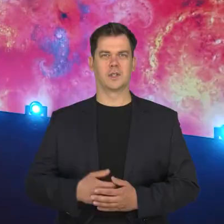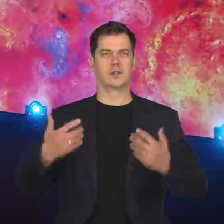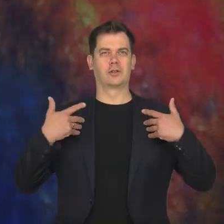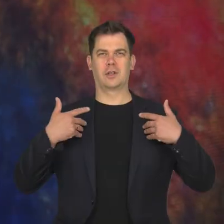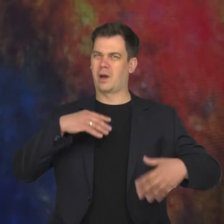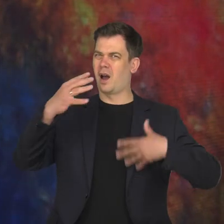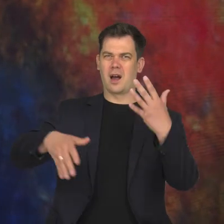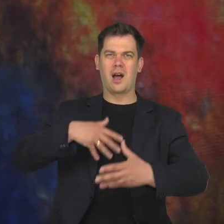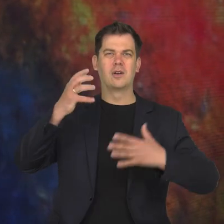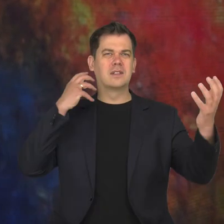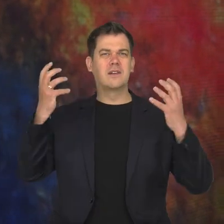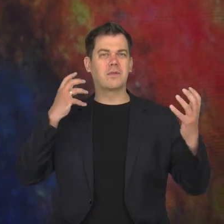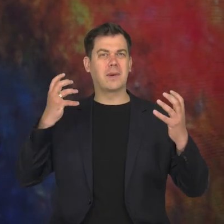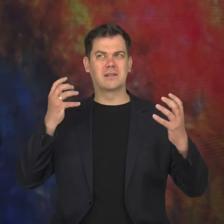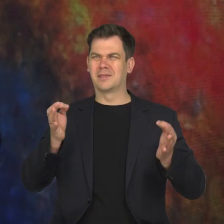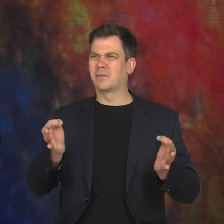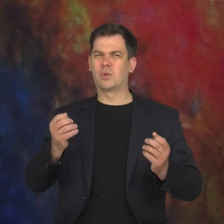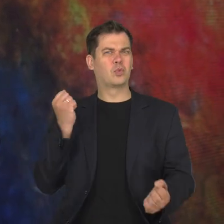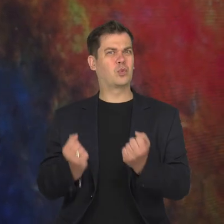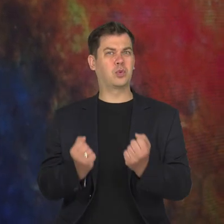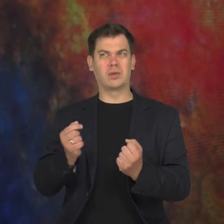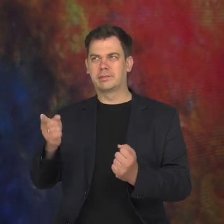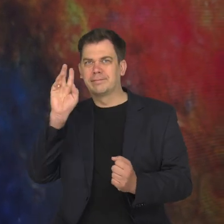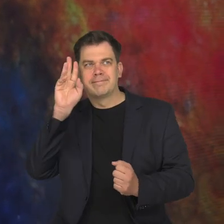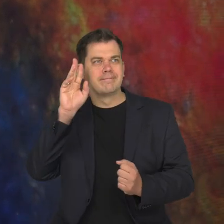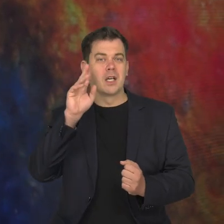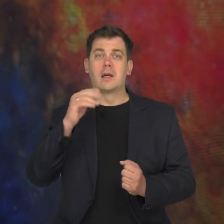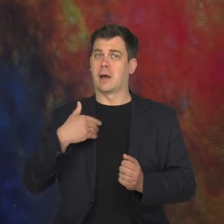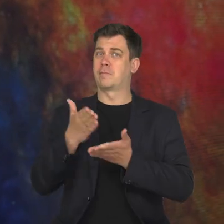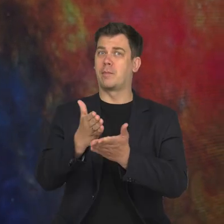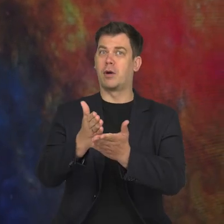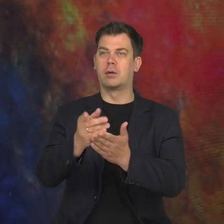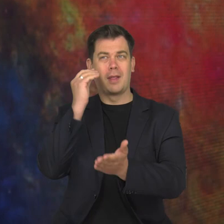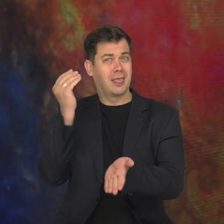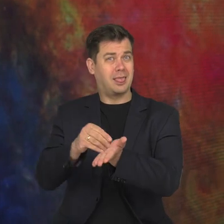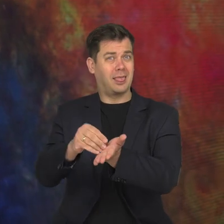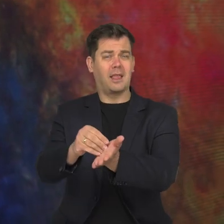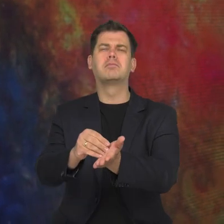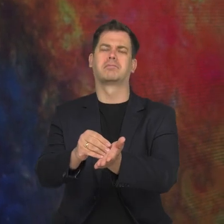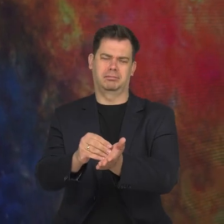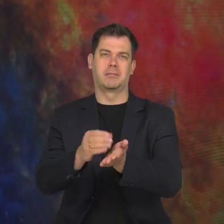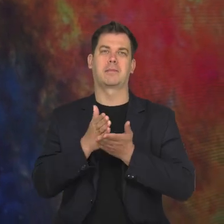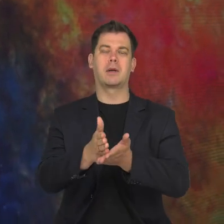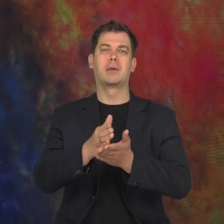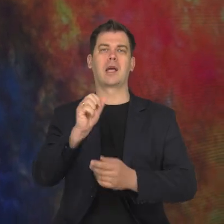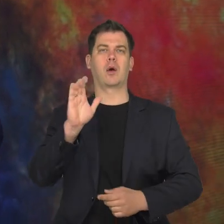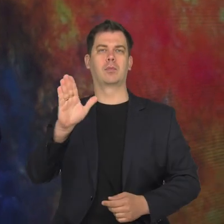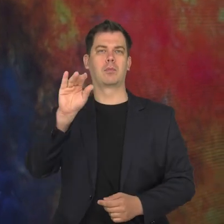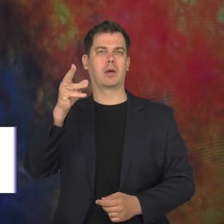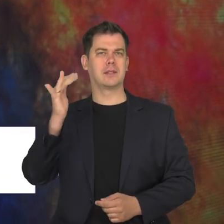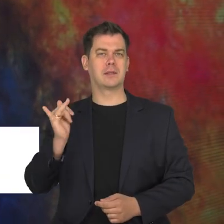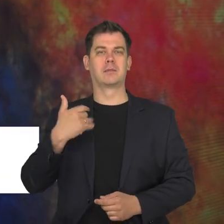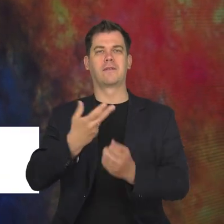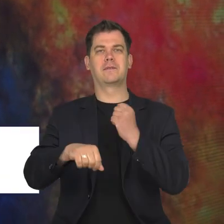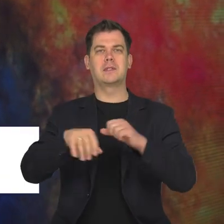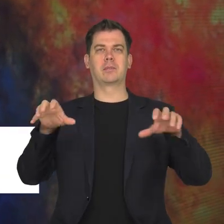W chaosie informacji ciężko jest ostatnio znaleźć grunt. Pomagamy je Wam interpretować, zanim obrosną fake newsami. Ja nazywam się